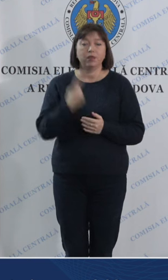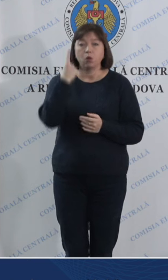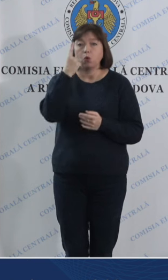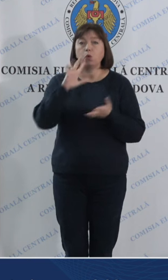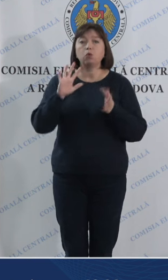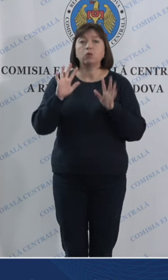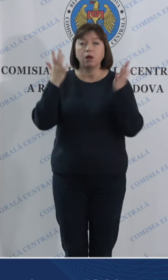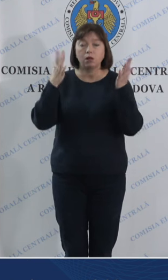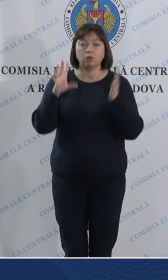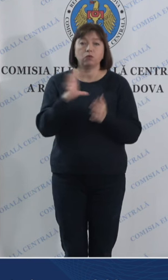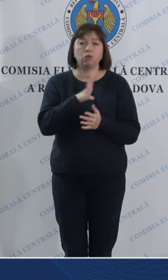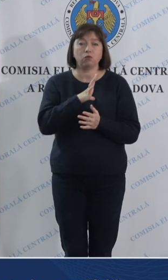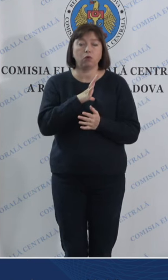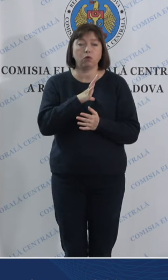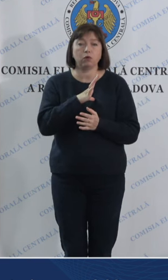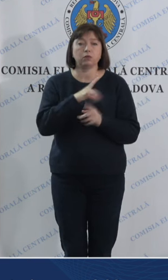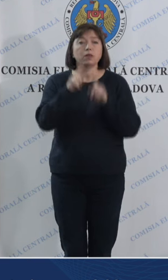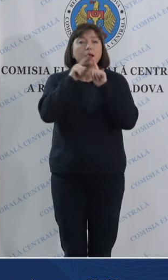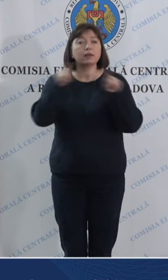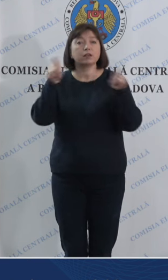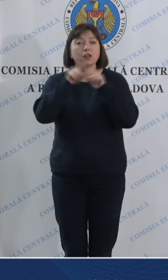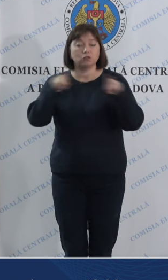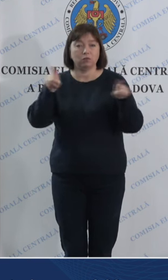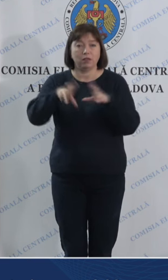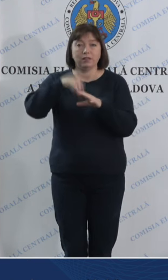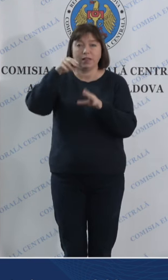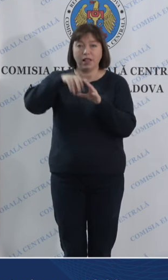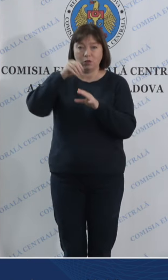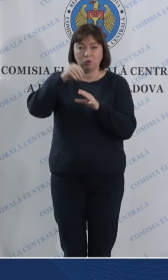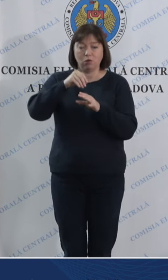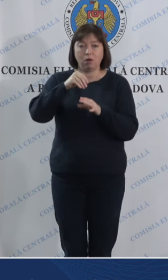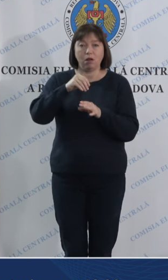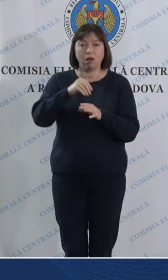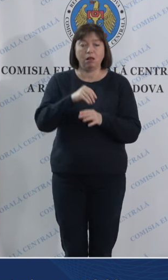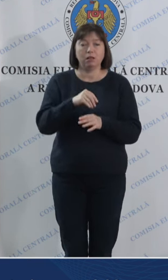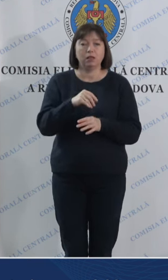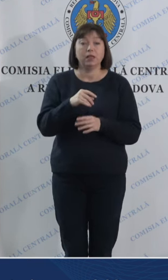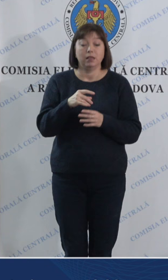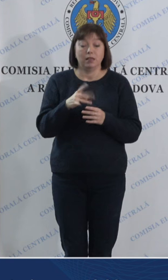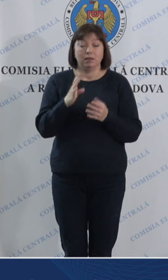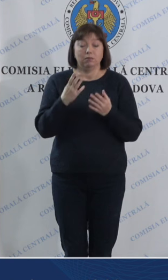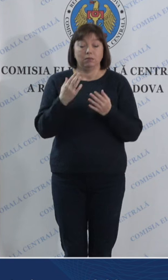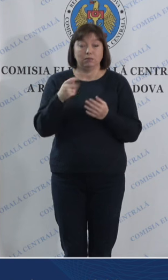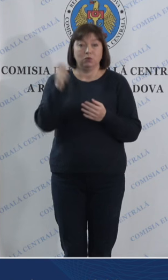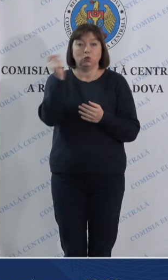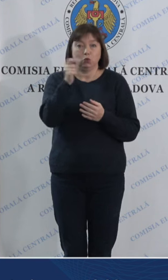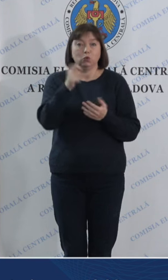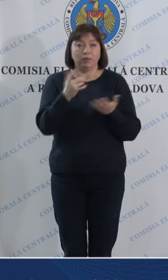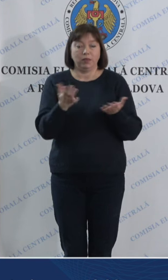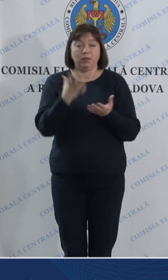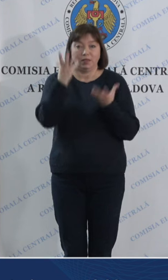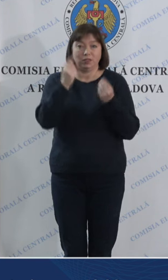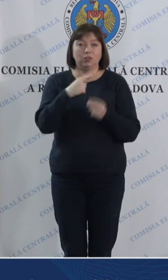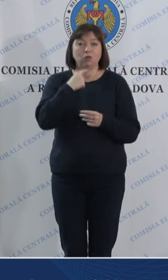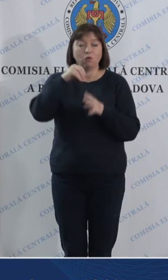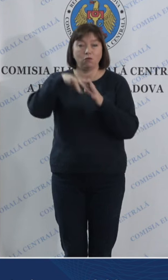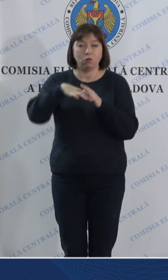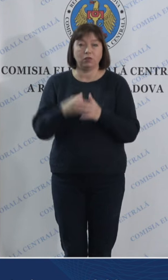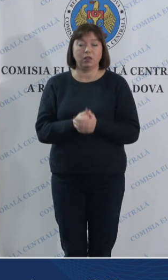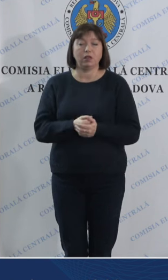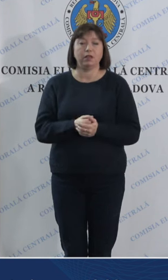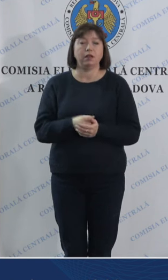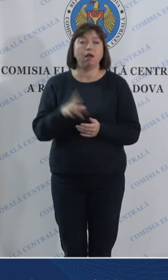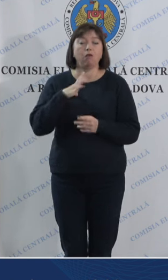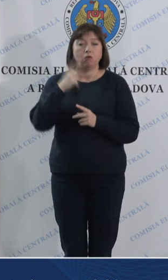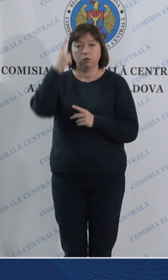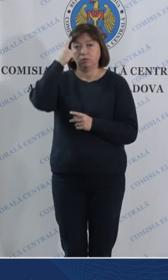situație, un caz, este de agitație electorală în ziua votării. Am parvinit o sesizare